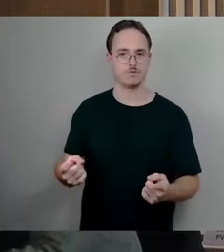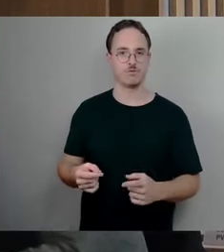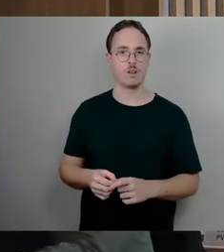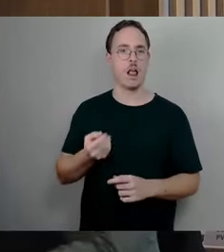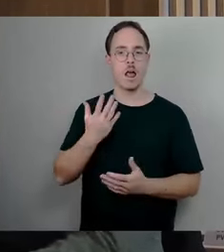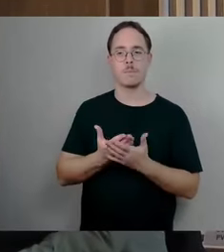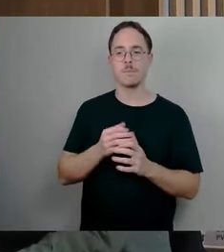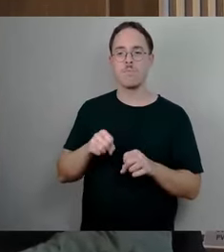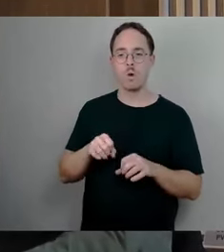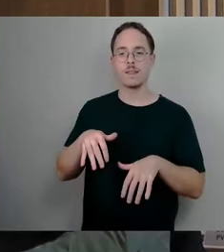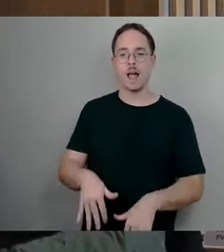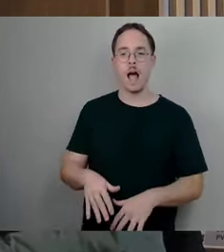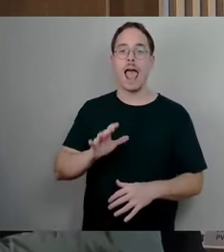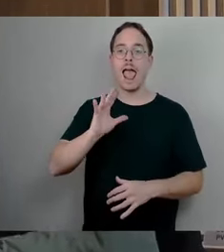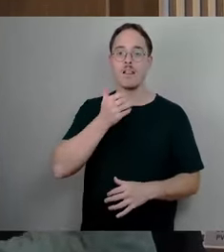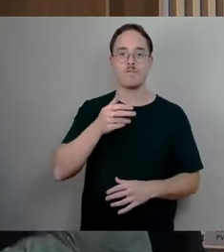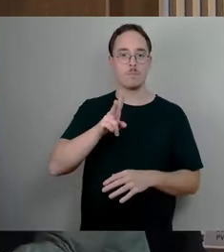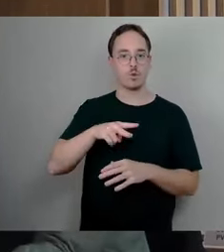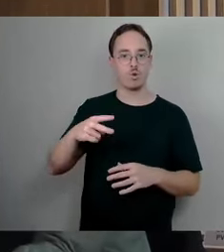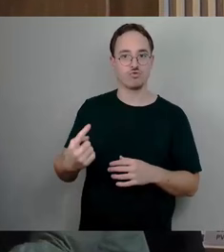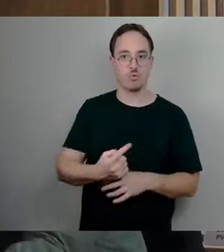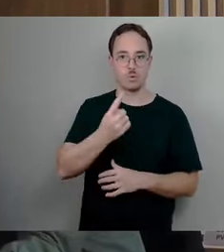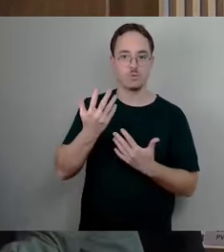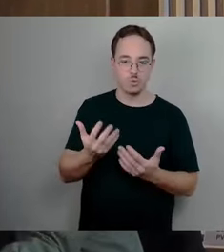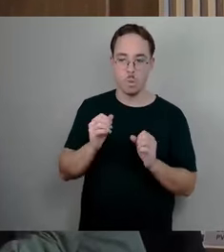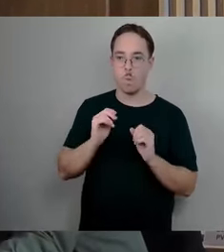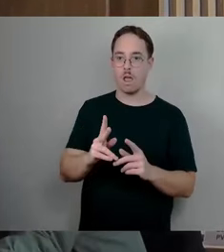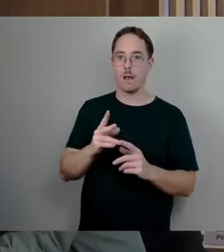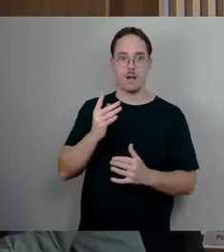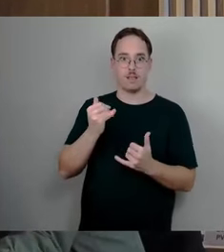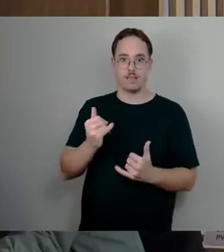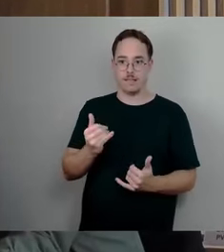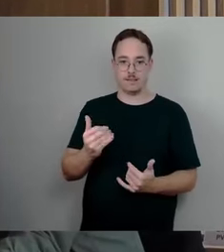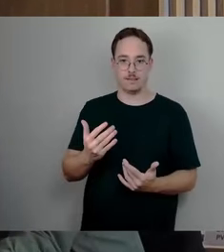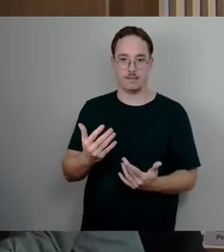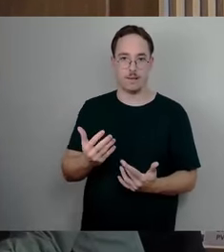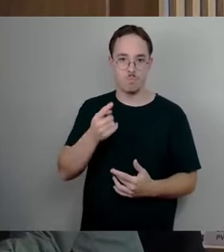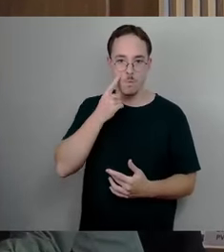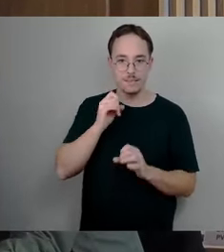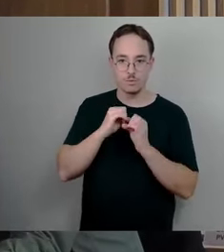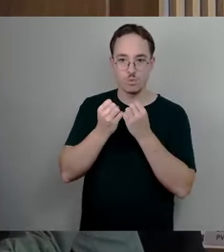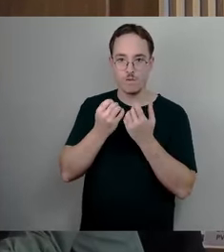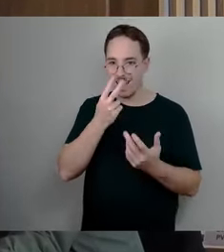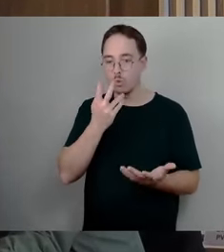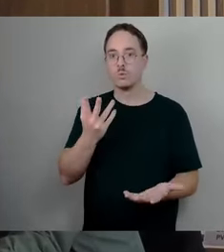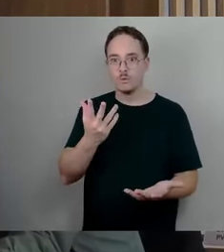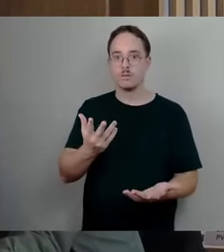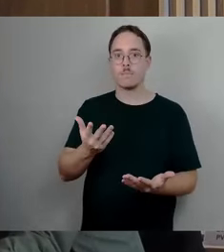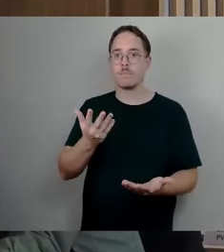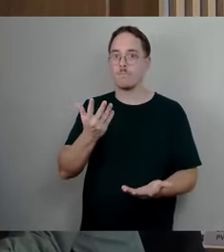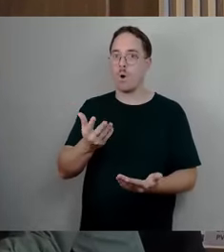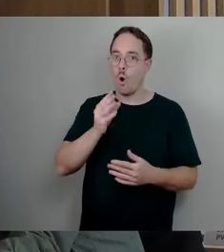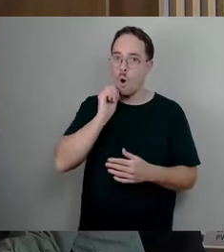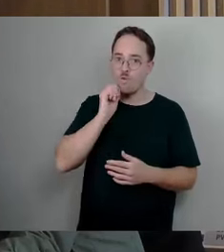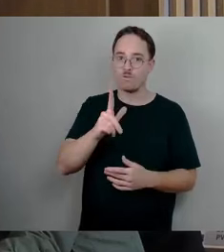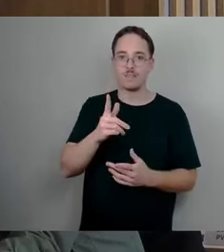aber meine Frage kam ja gerade daher, dass Kinder jetzt offensichtlich momentan häufig nicht betreut werden können, dann ist es ehrlich gesagt auch egal, ob die Eltern einen Vertrag für 9, 10 oder 11 Stunden